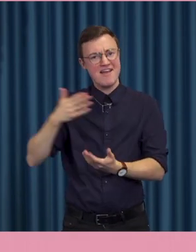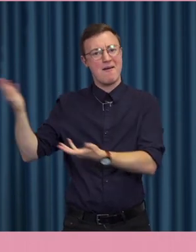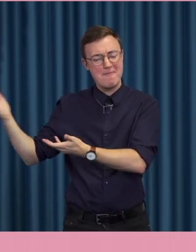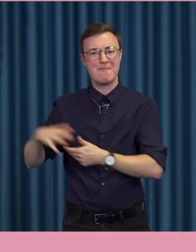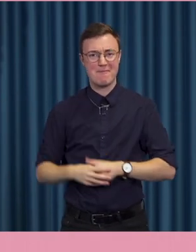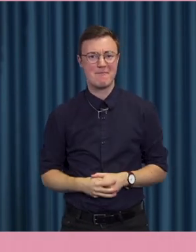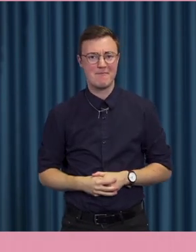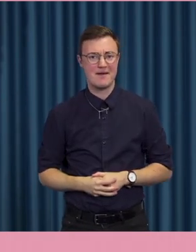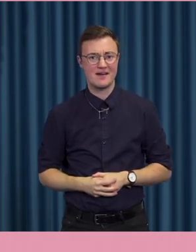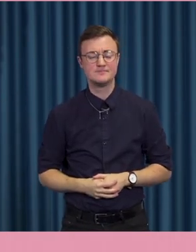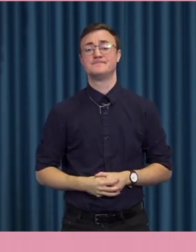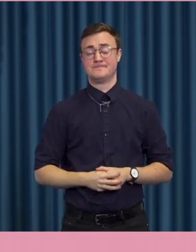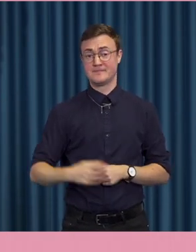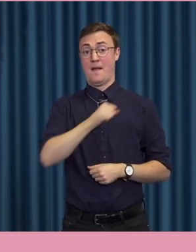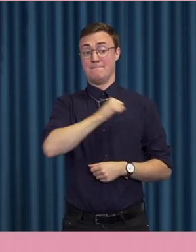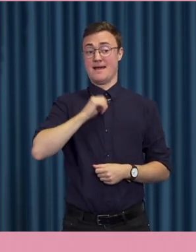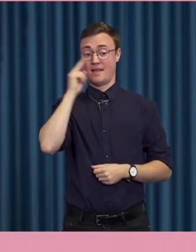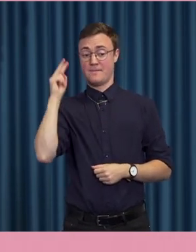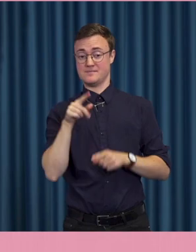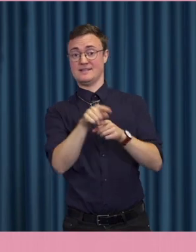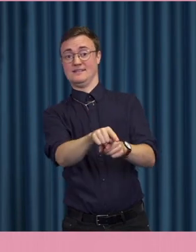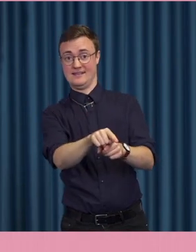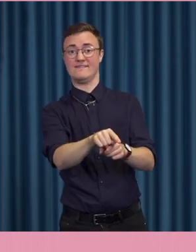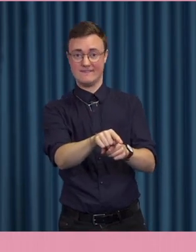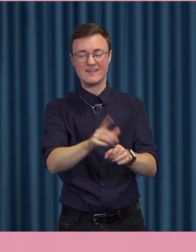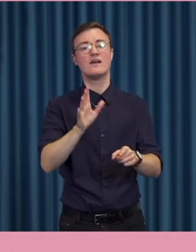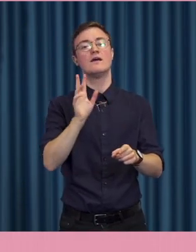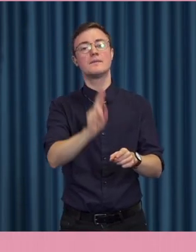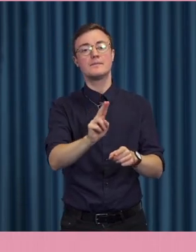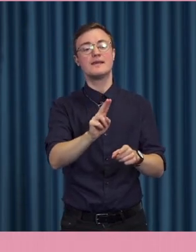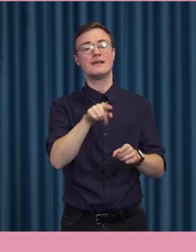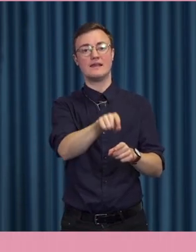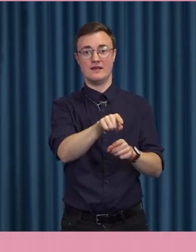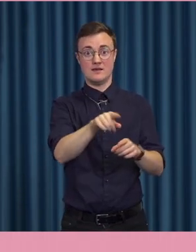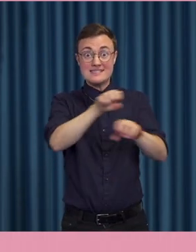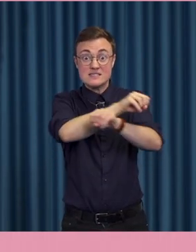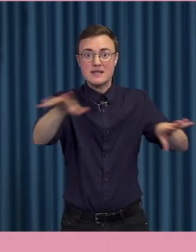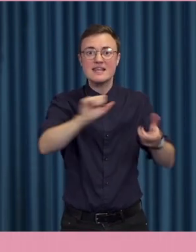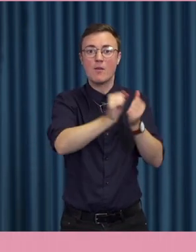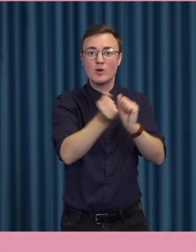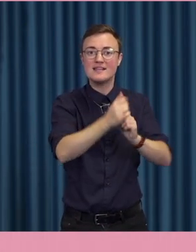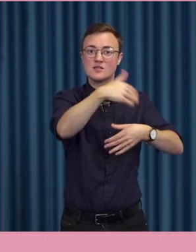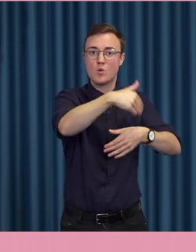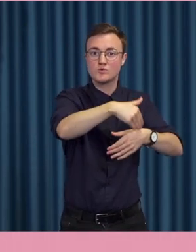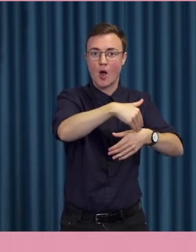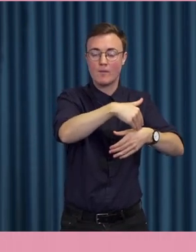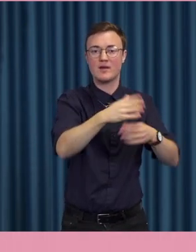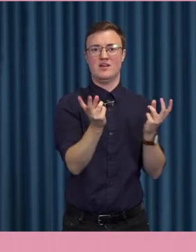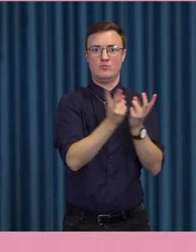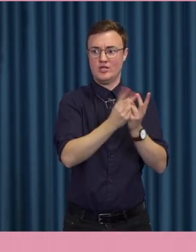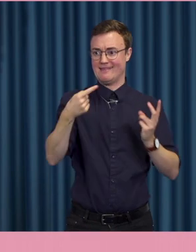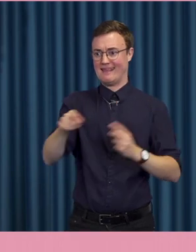maktperspektiv som missgynnar ökade möjligheter att sprida budskap naturligtvis den som tidigare innehaft monopol